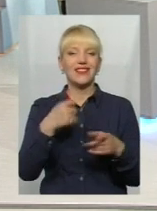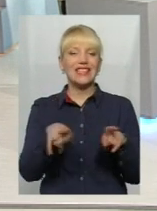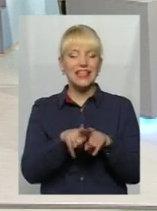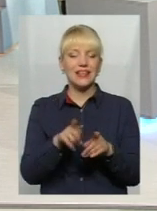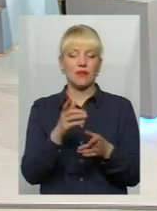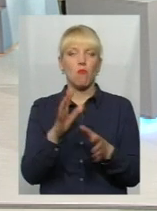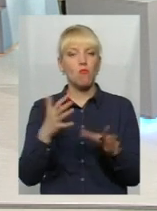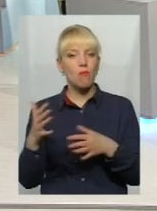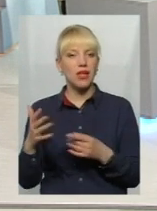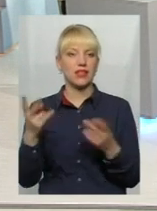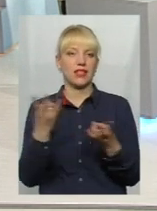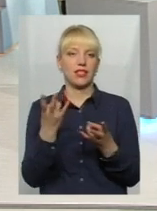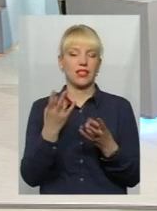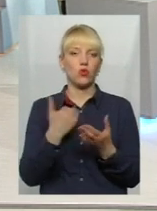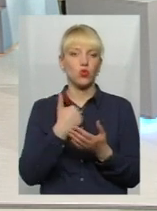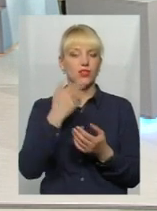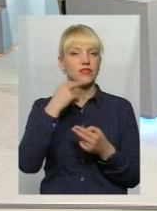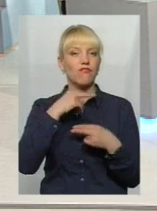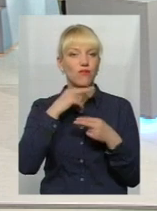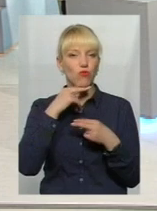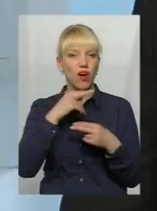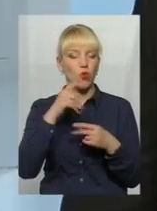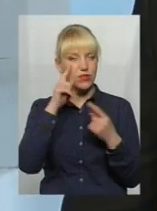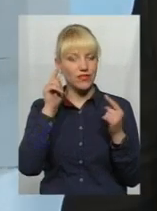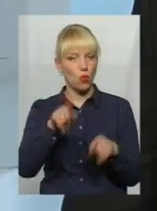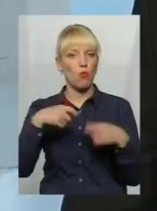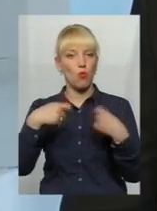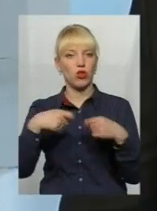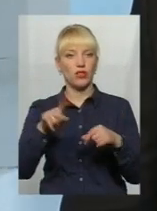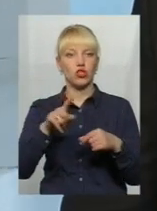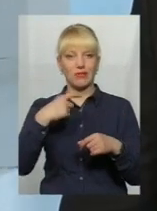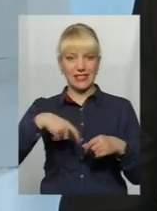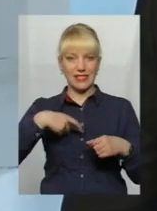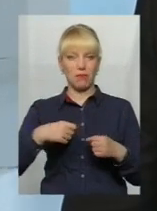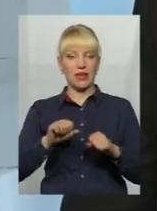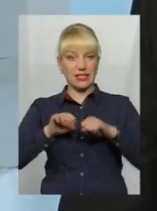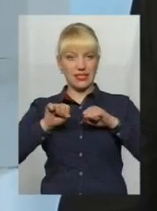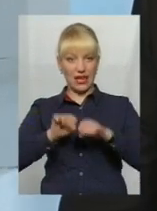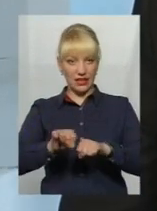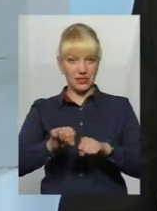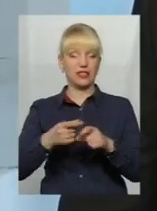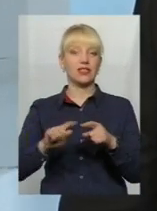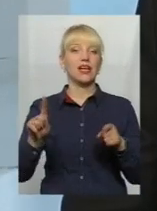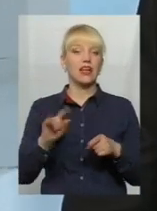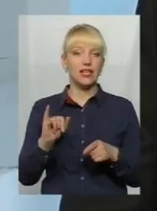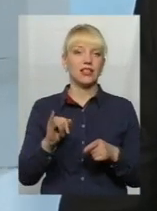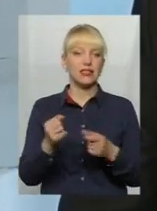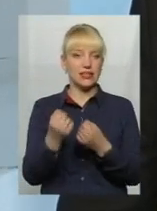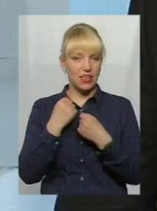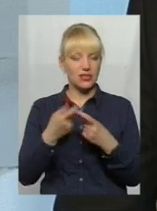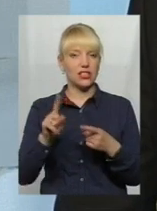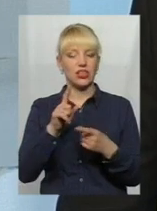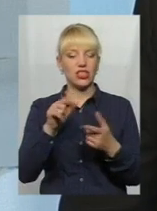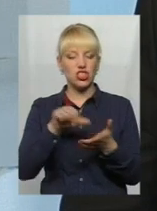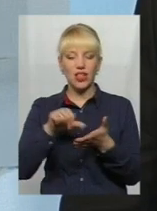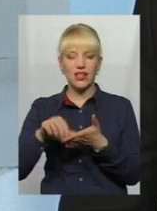які хочеться звернути увагу продавців безпосередньо. Тому що, щоб себе захистити, щоб захистити членів